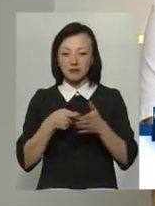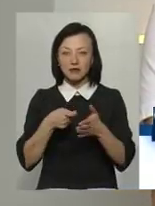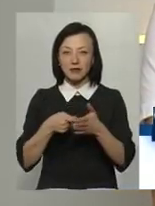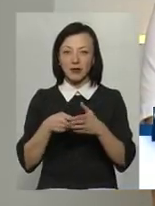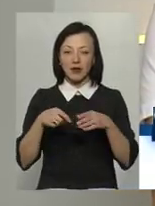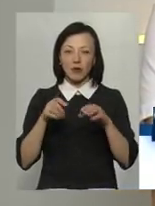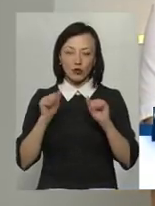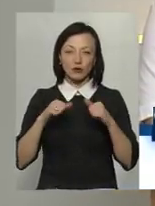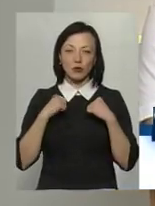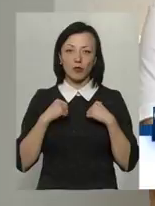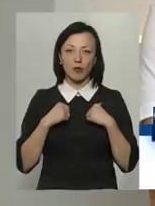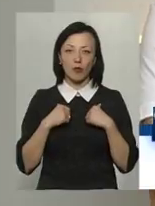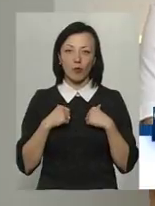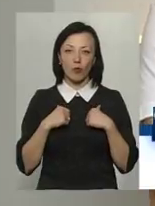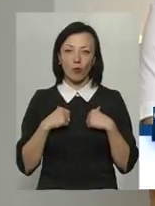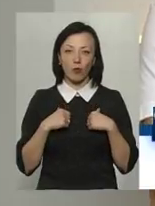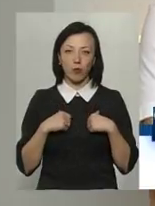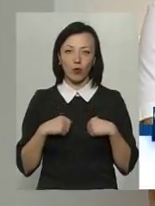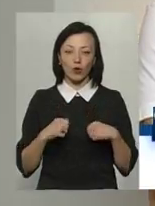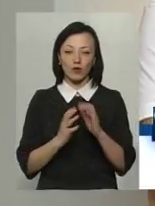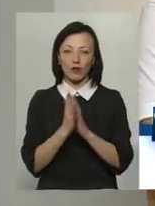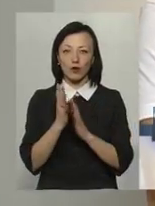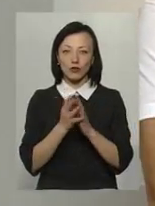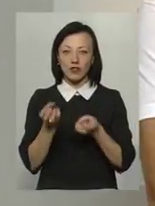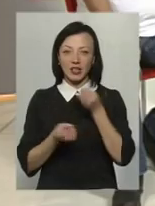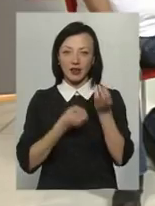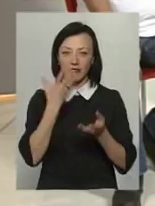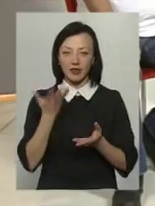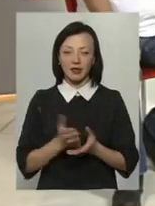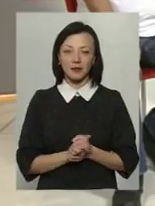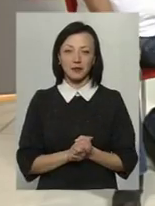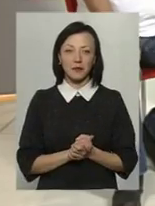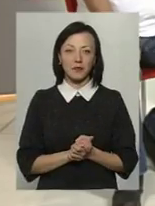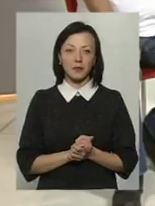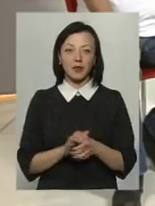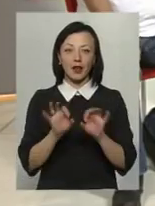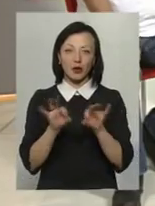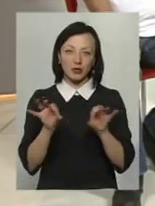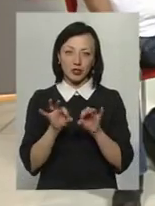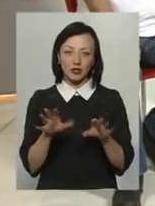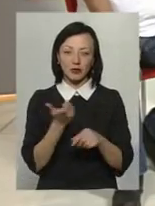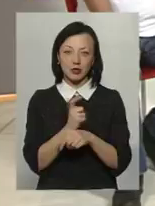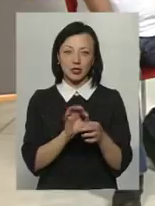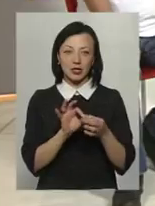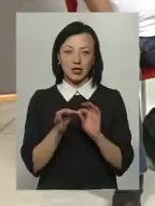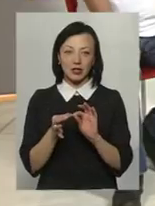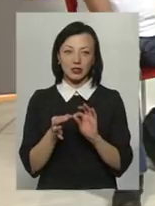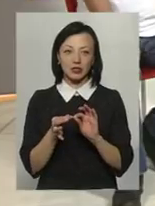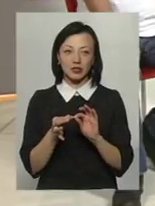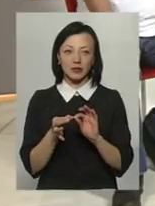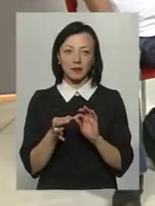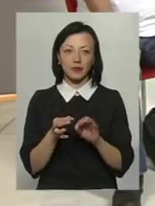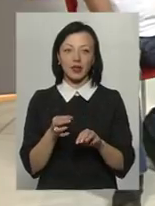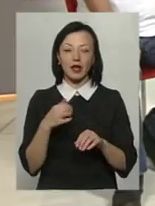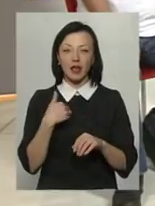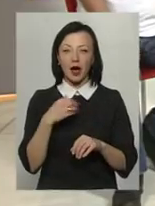спокійно, абсолютно вирощувати квіти. А Наталю, розкажіть, будь ласка, більш детальніше. Я би сказала,